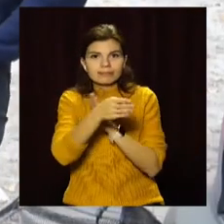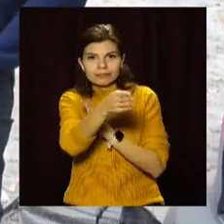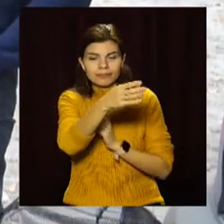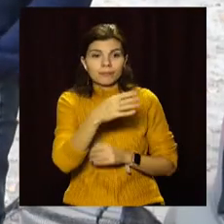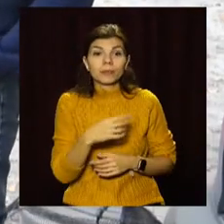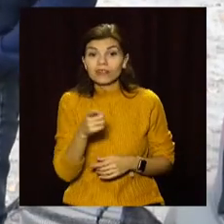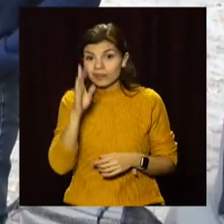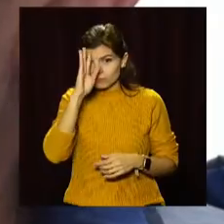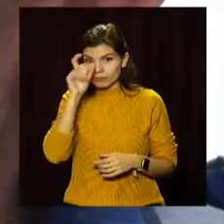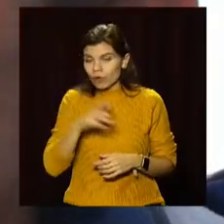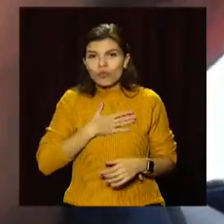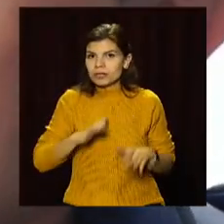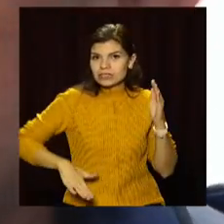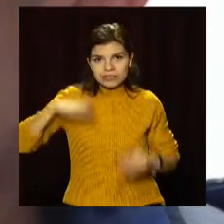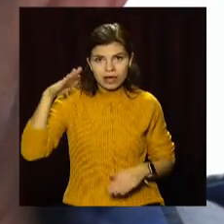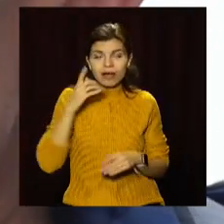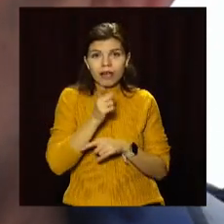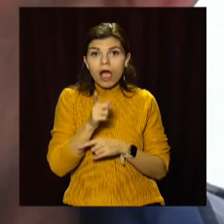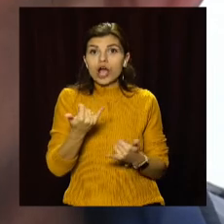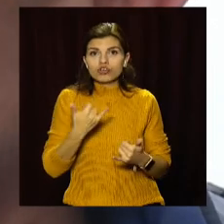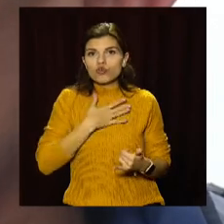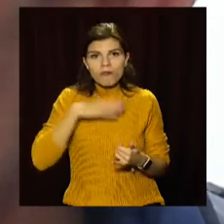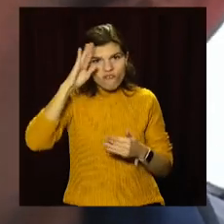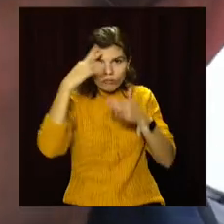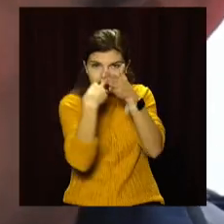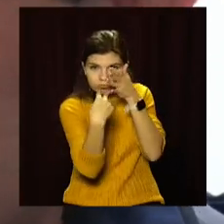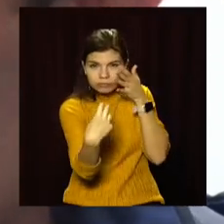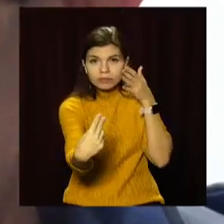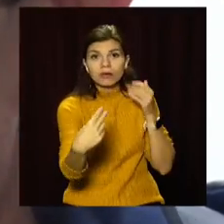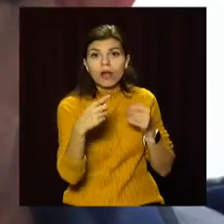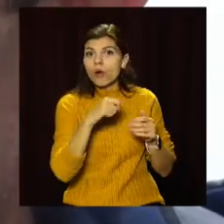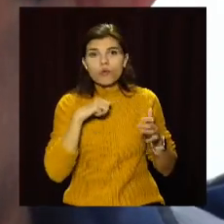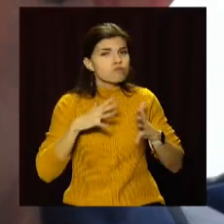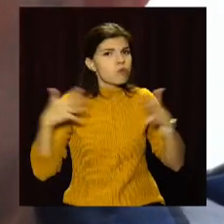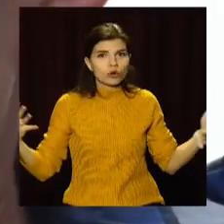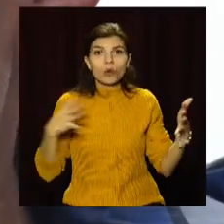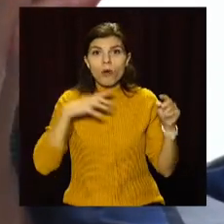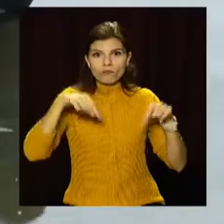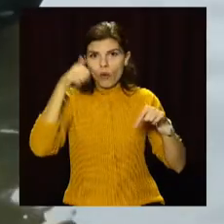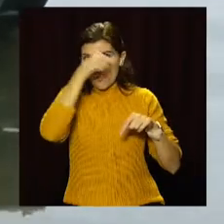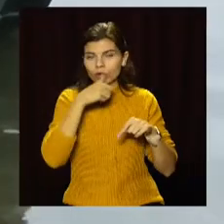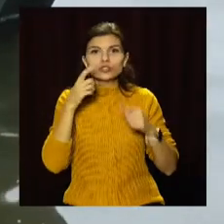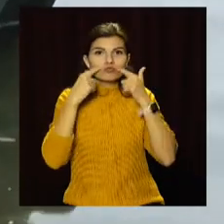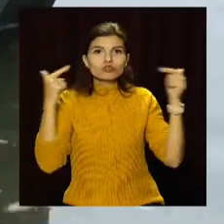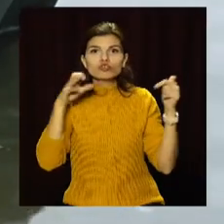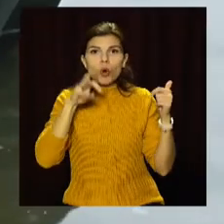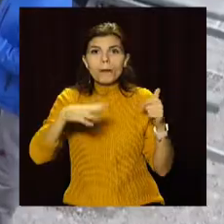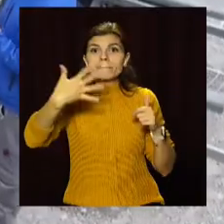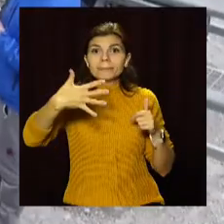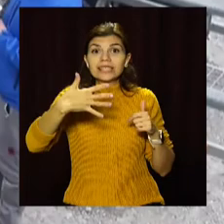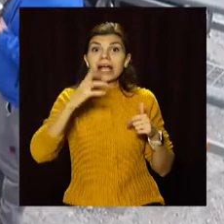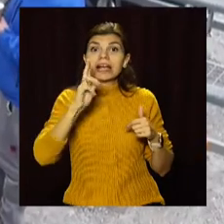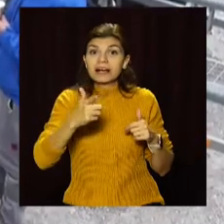риболовлю з дитинства. Зараз захоплюється підводним полюванням. Найбільше його улов, розповідає, був цього року. Сом вагою 50